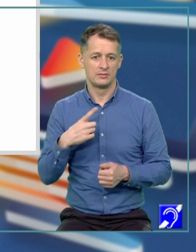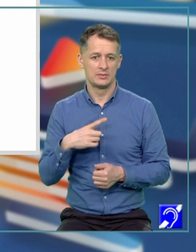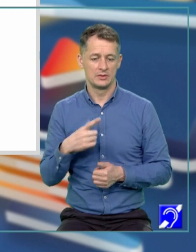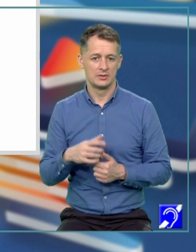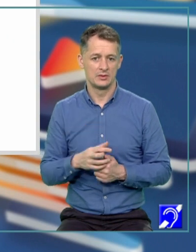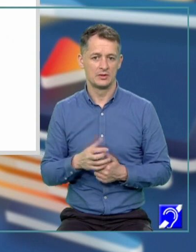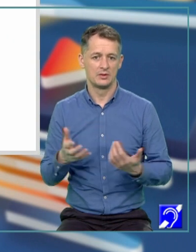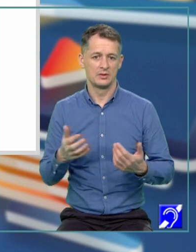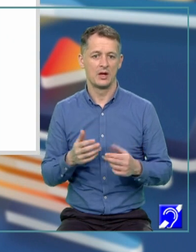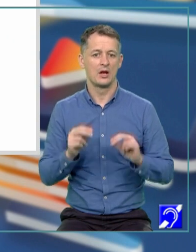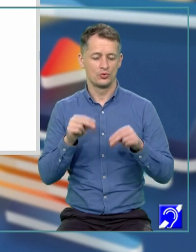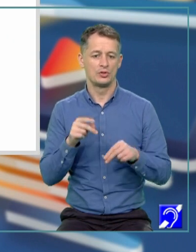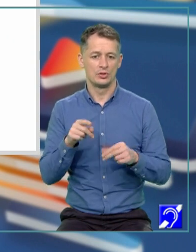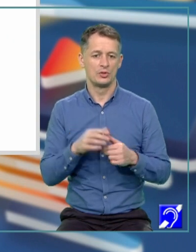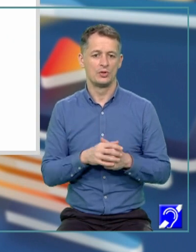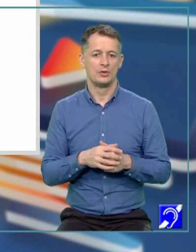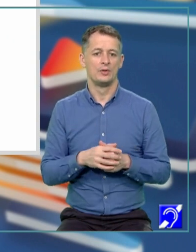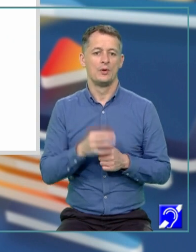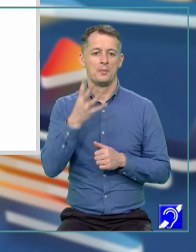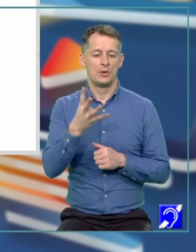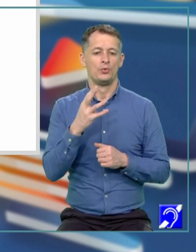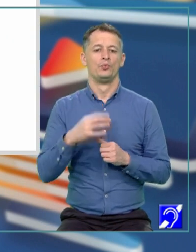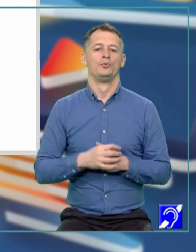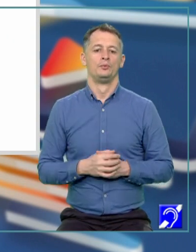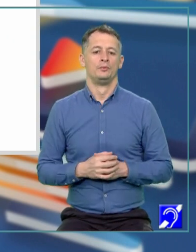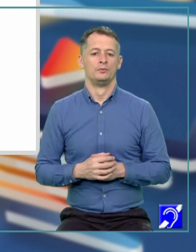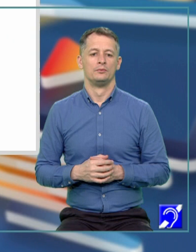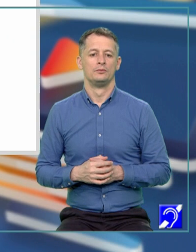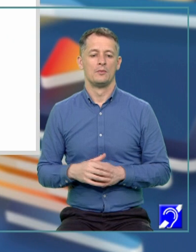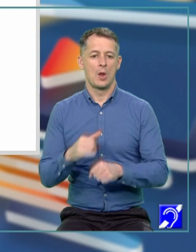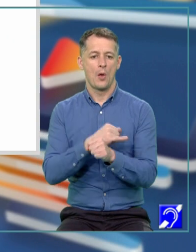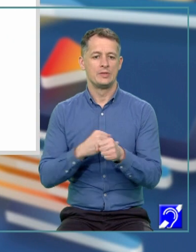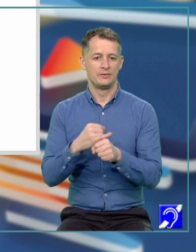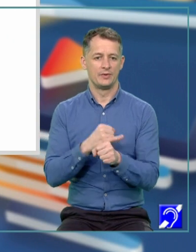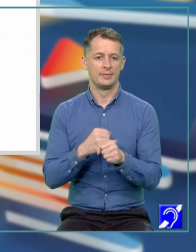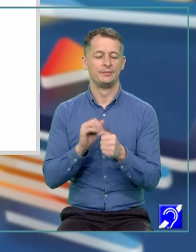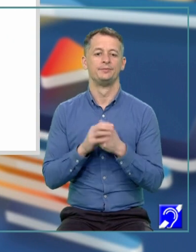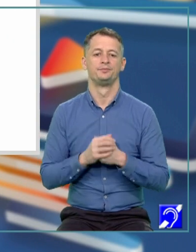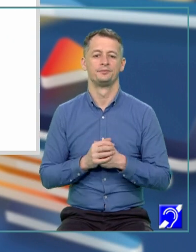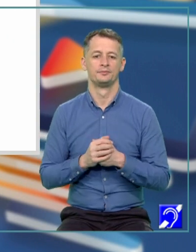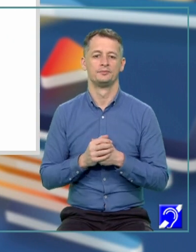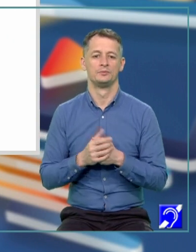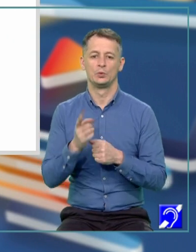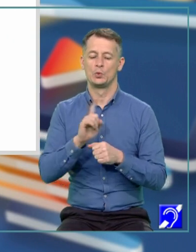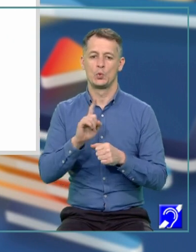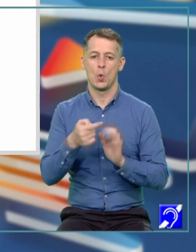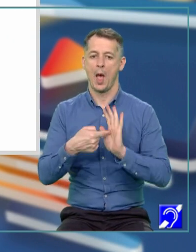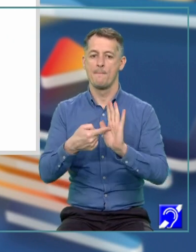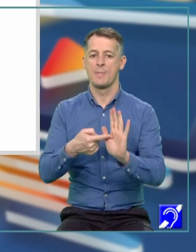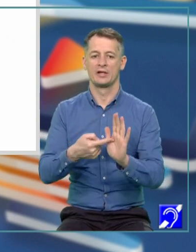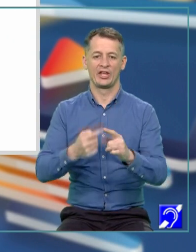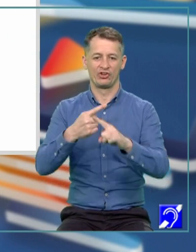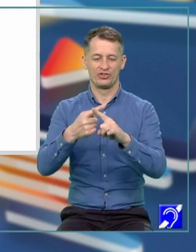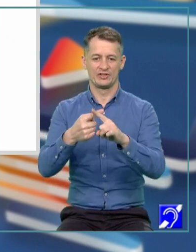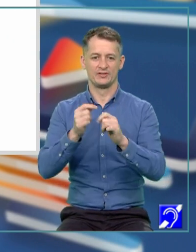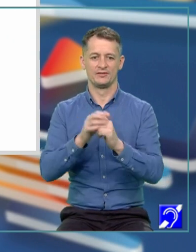care îl soțiește pe X pătrat, anume 4. Observăm că nu apare X,